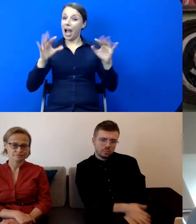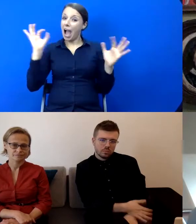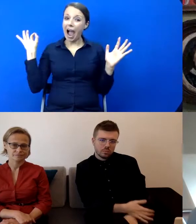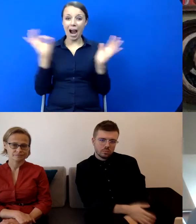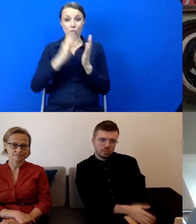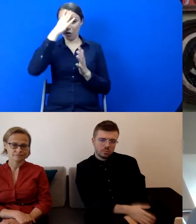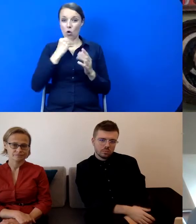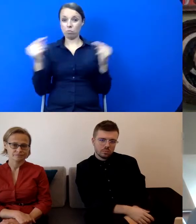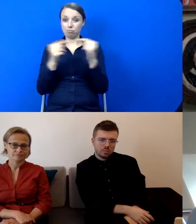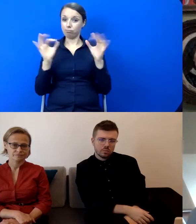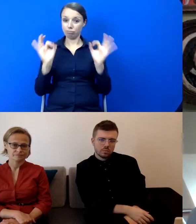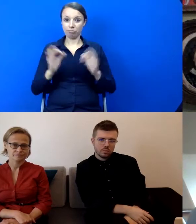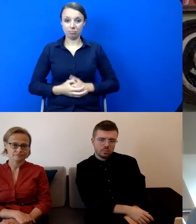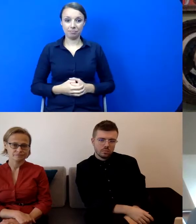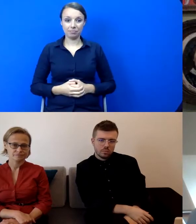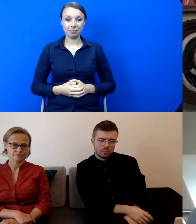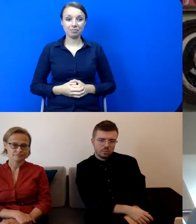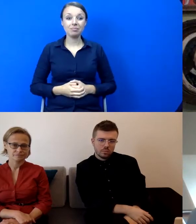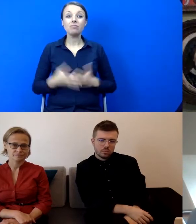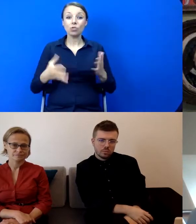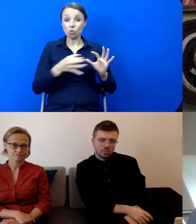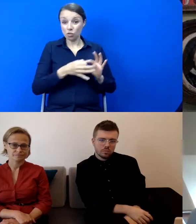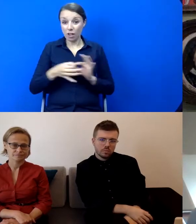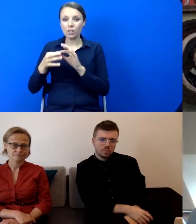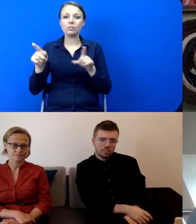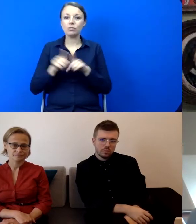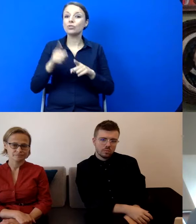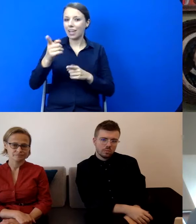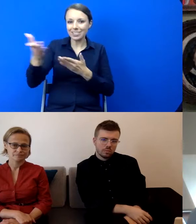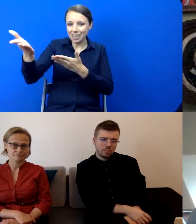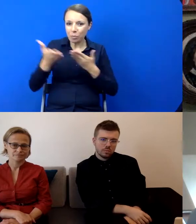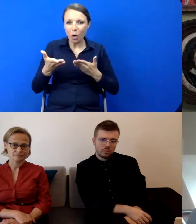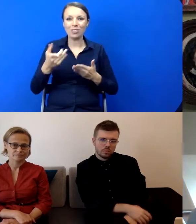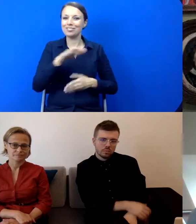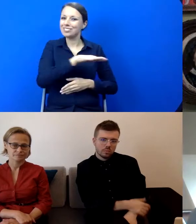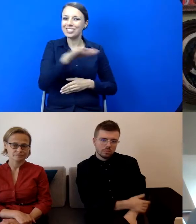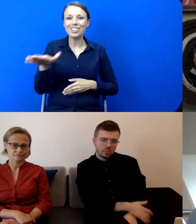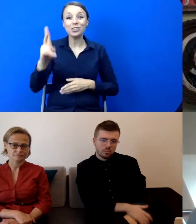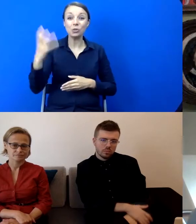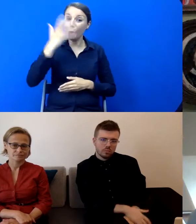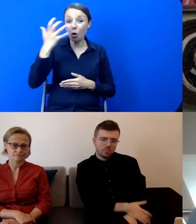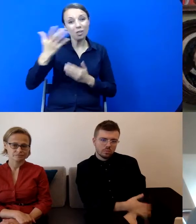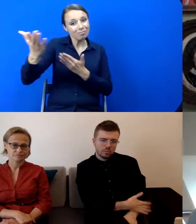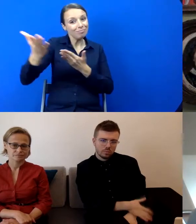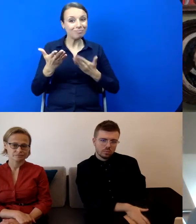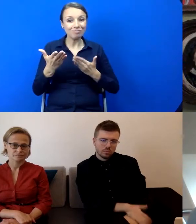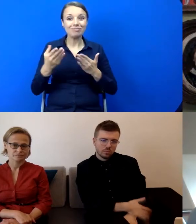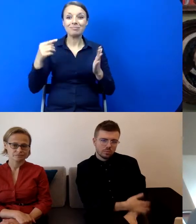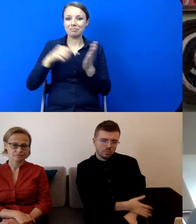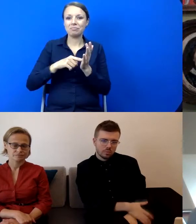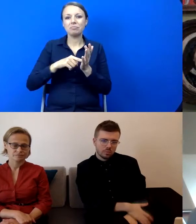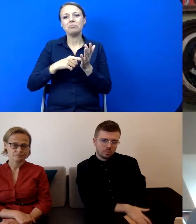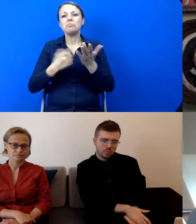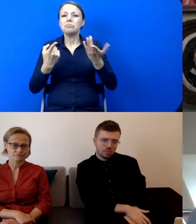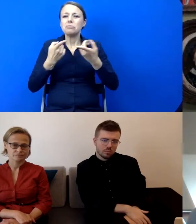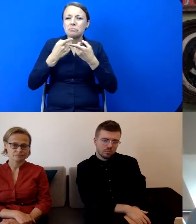nawiązanie i też może przy okazji zaproszę wszystkich Państwa do obejrzenia malutkiego pokazu